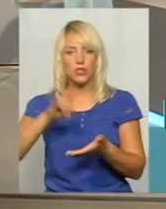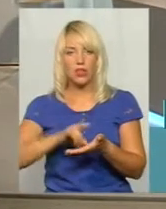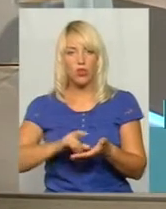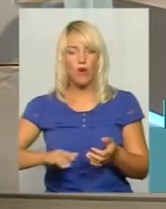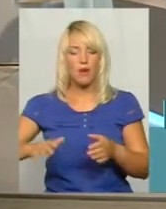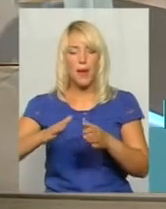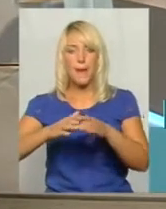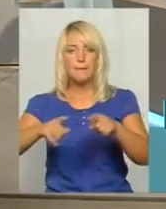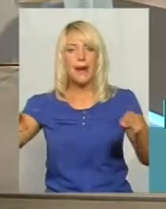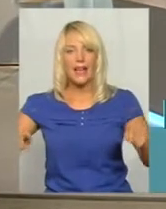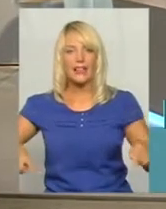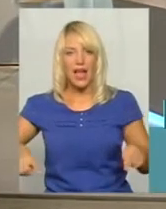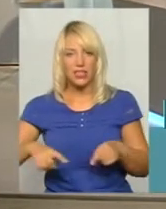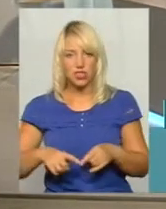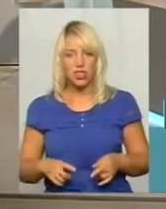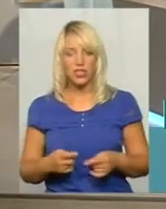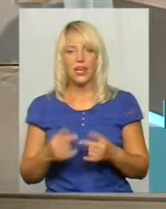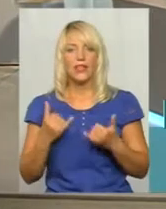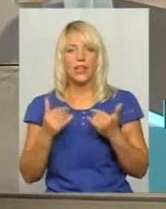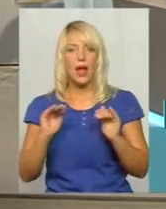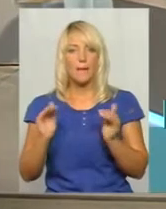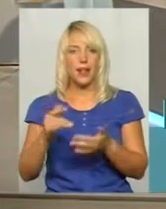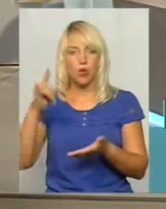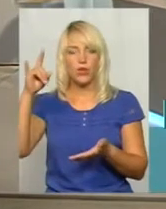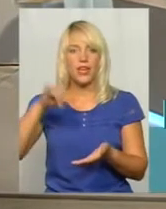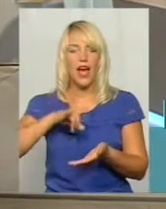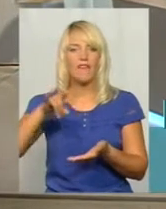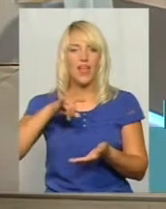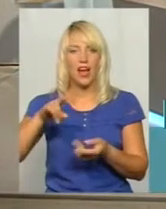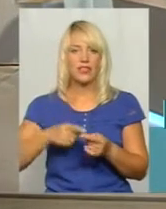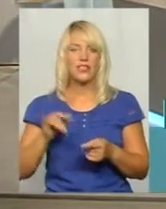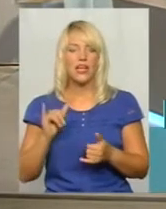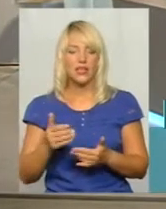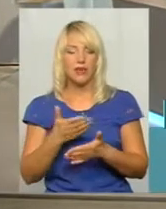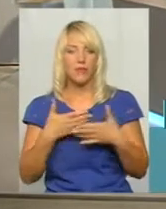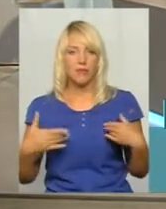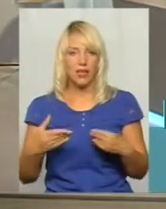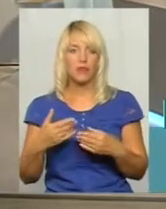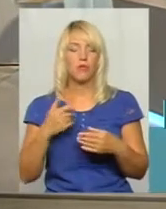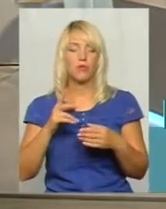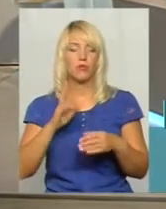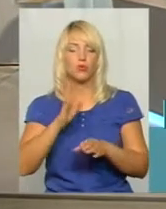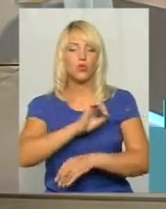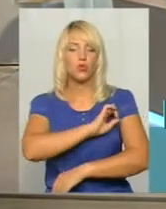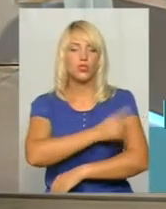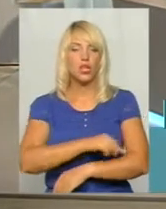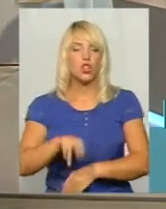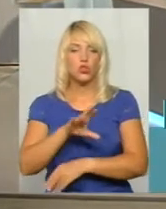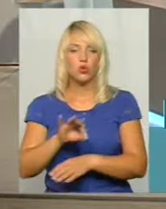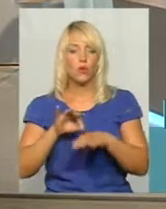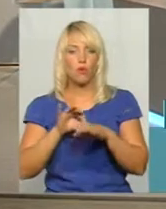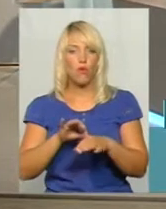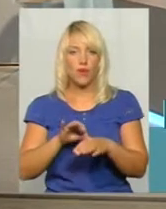ми зараз прикладаємо чимало зусиль спільно з органами влади щодо проведення сертифікації